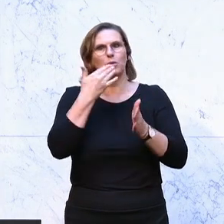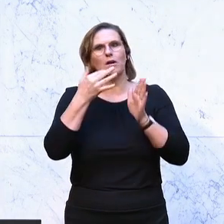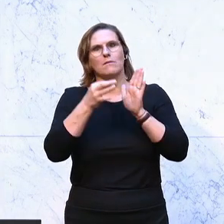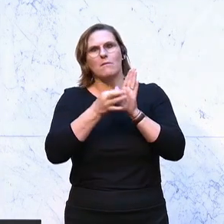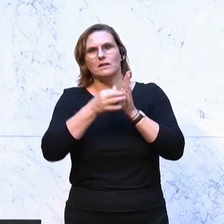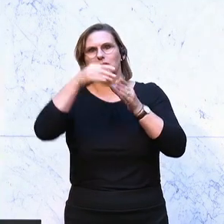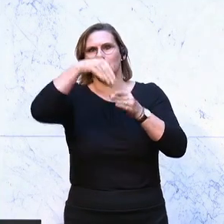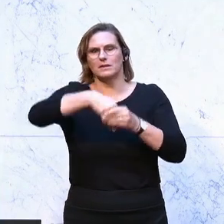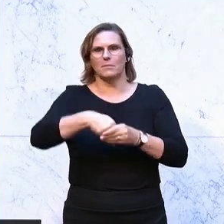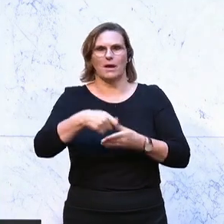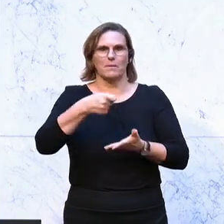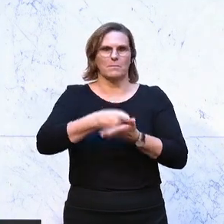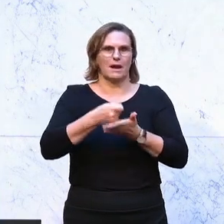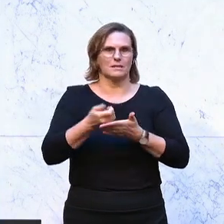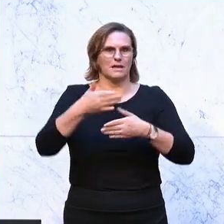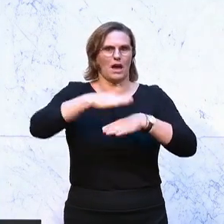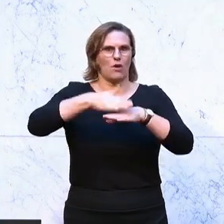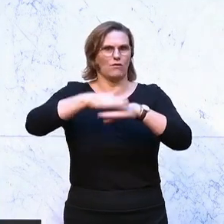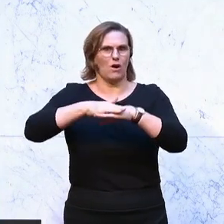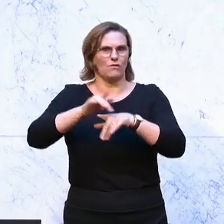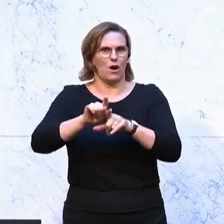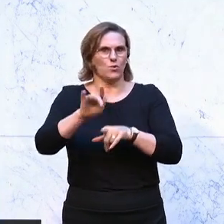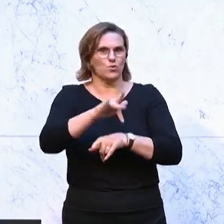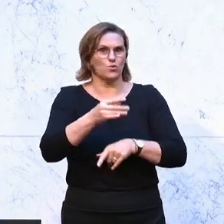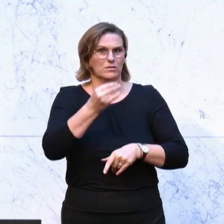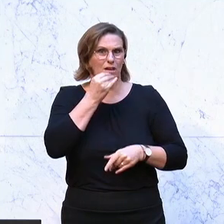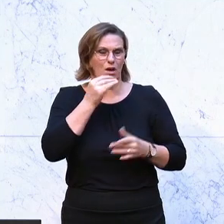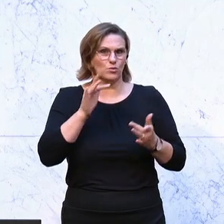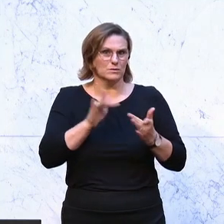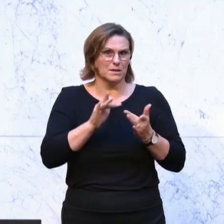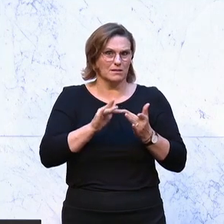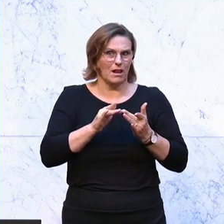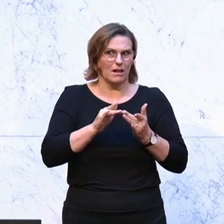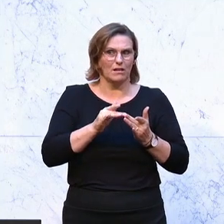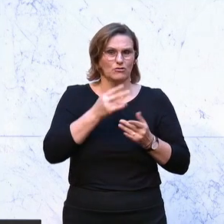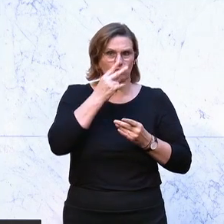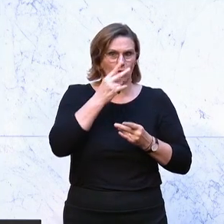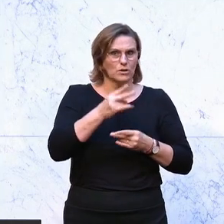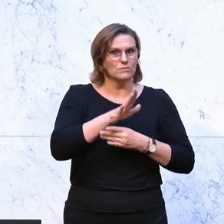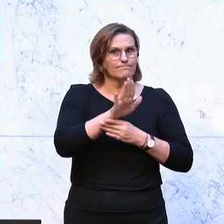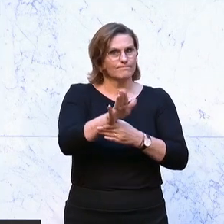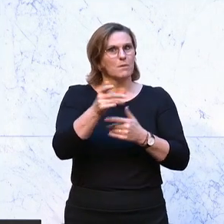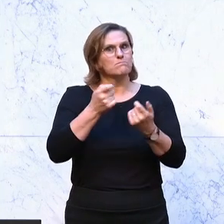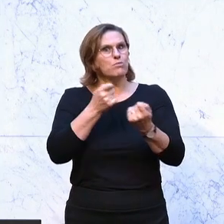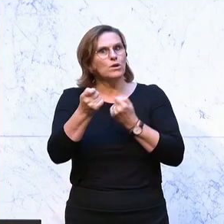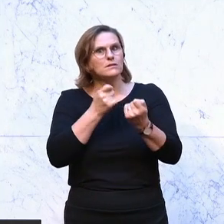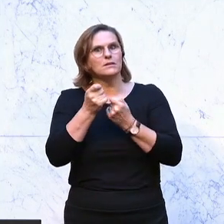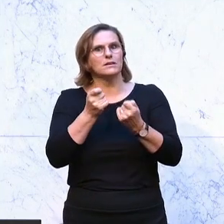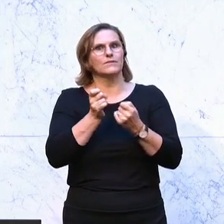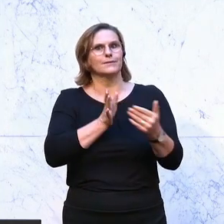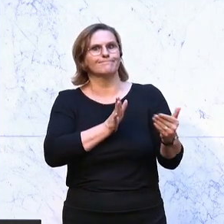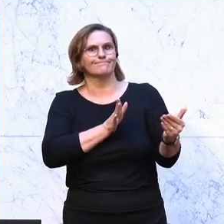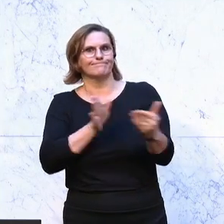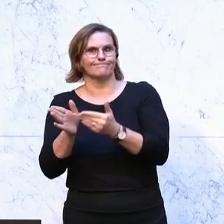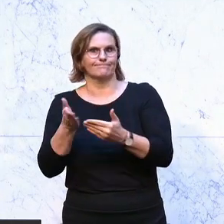steigenden Preise bei den Grundnahrungsmitteln. Das ist Ihre Politik. Das ist Ihr Versagen im Kampf gegen die Teuerung. Und laut